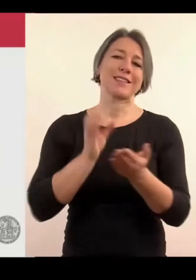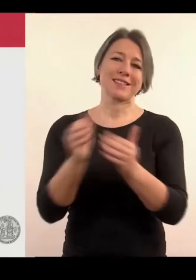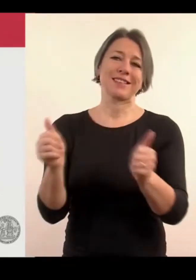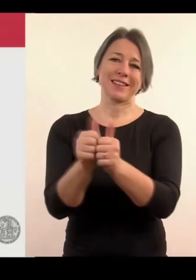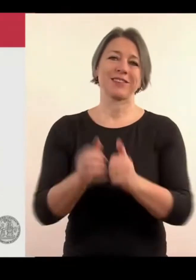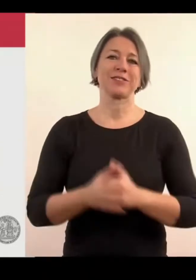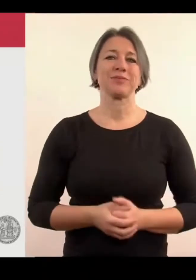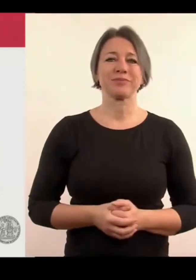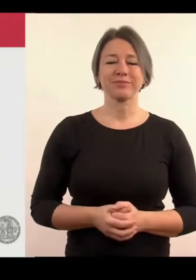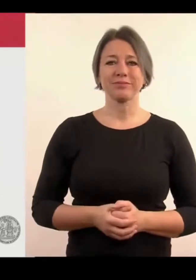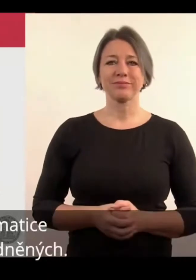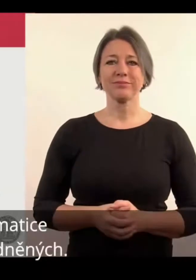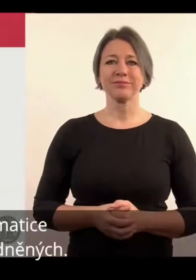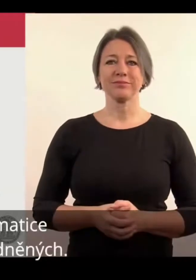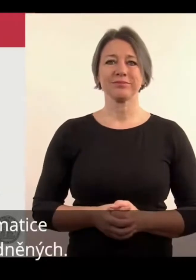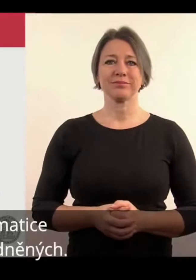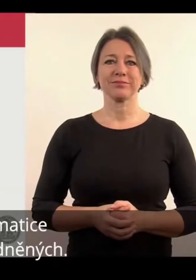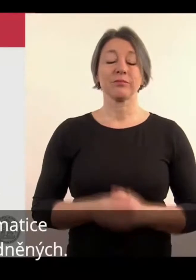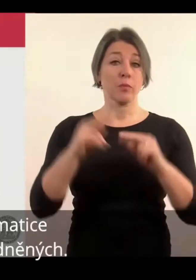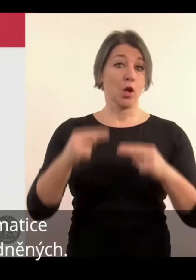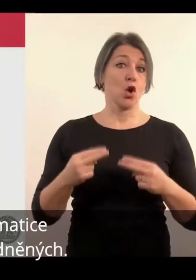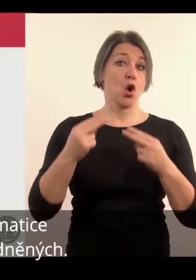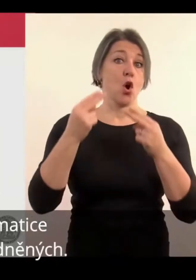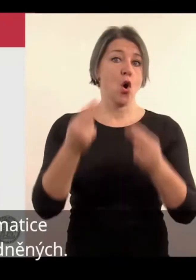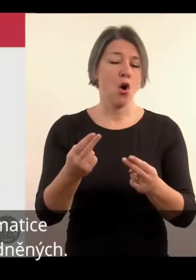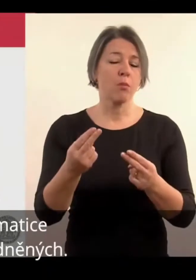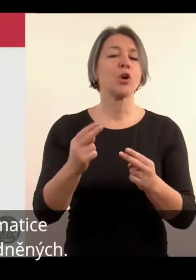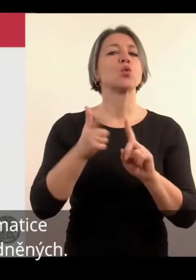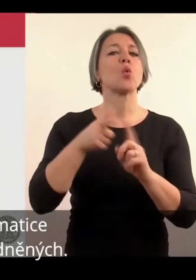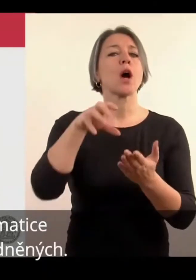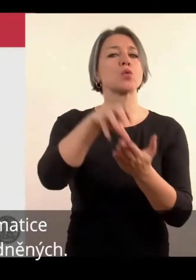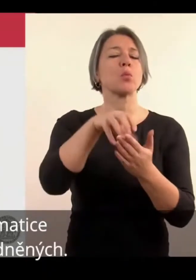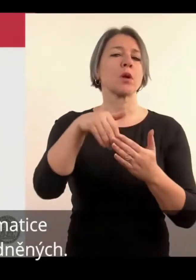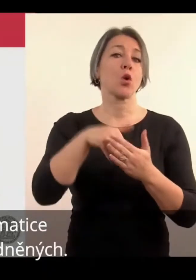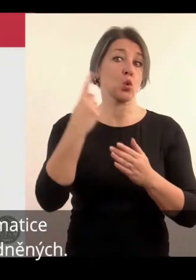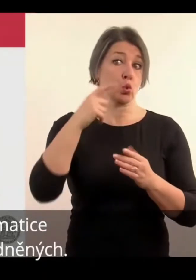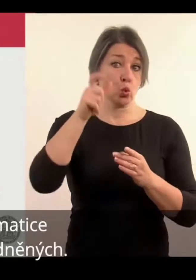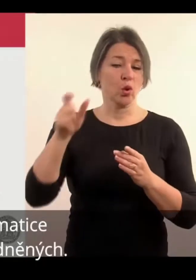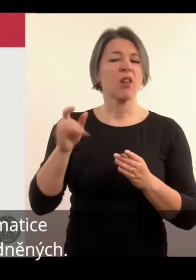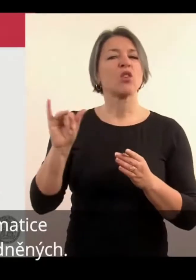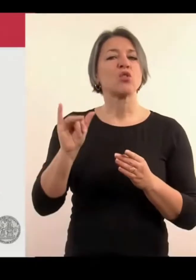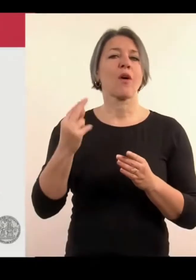Tím, kde jsme vlastně překraceli k problematice studenty ekonomických znedběřních.